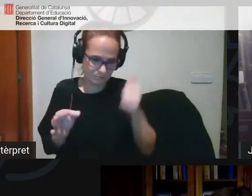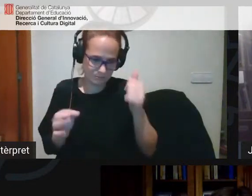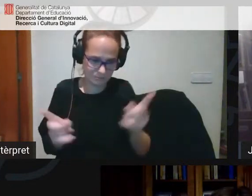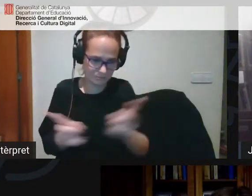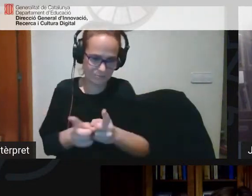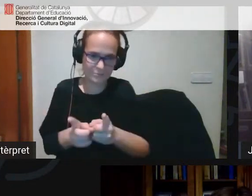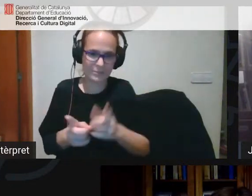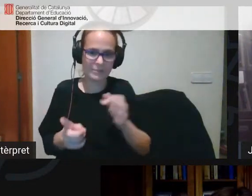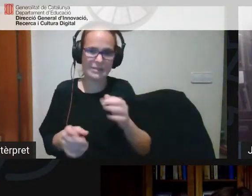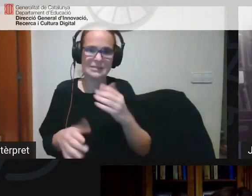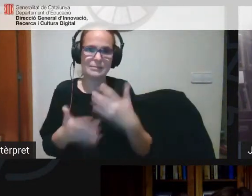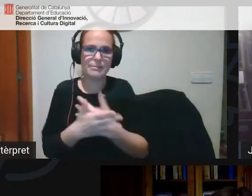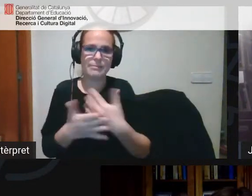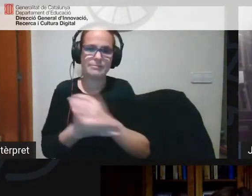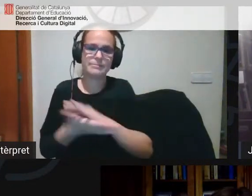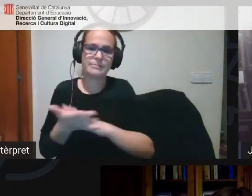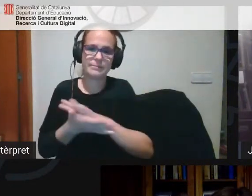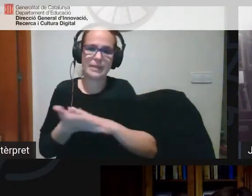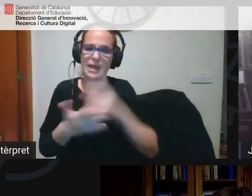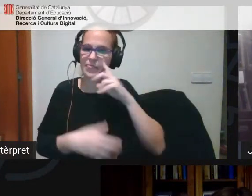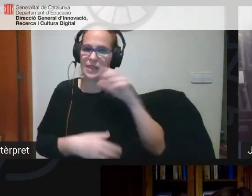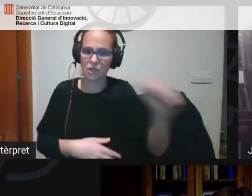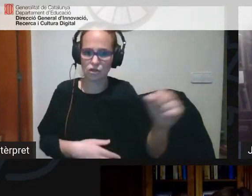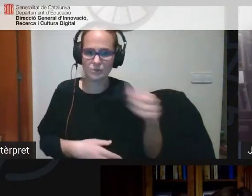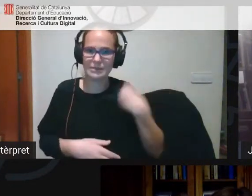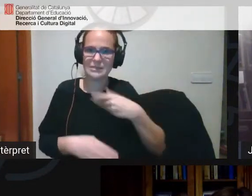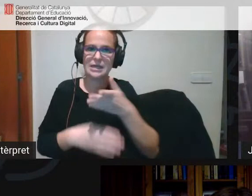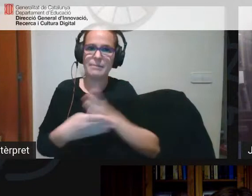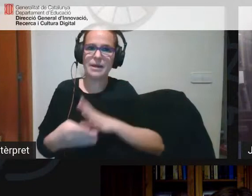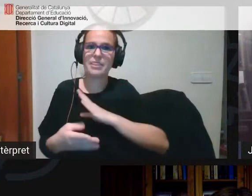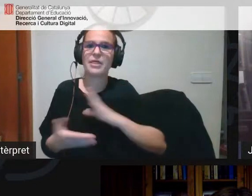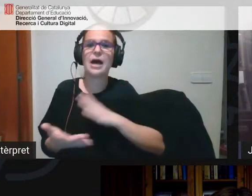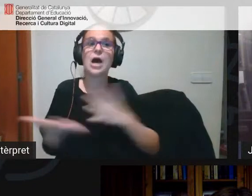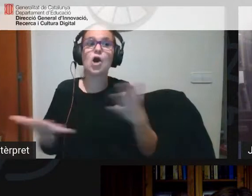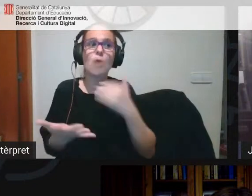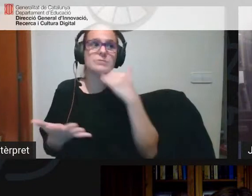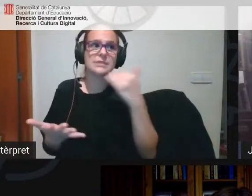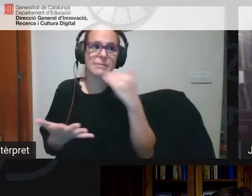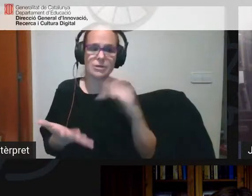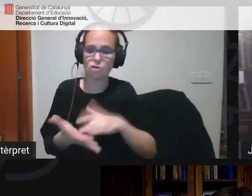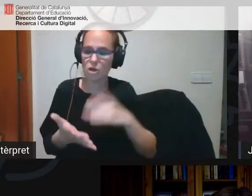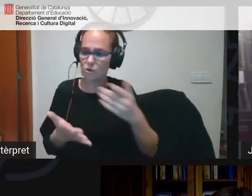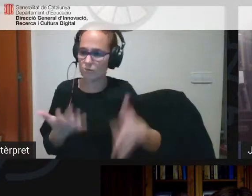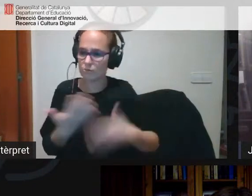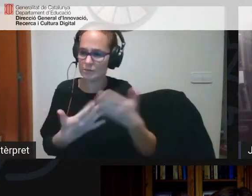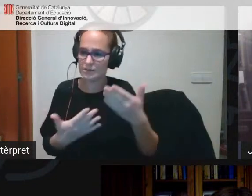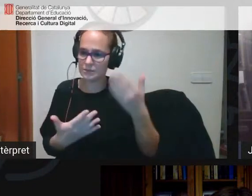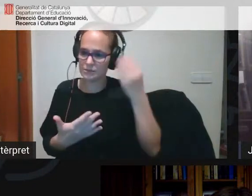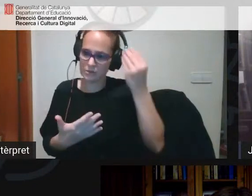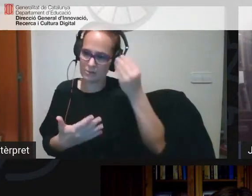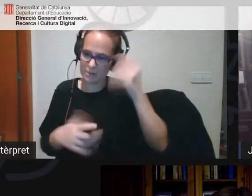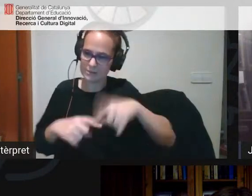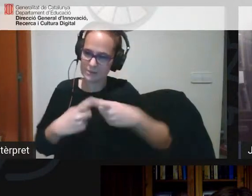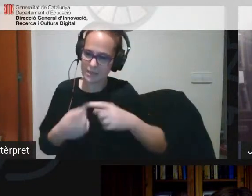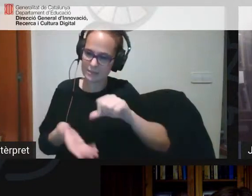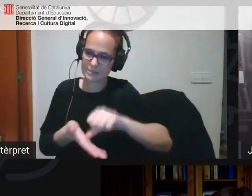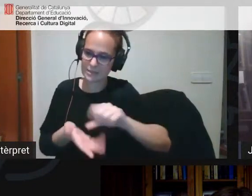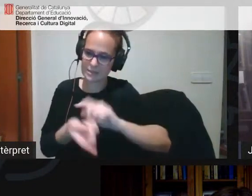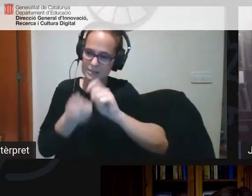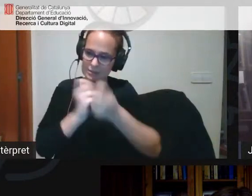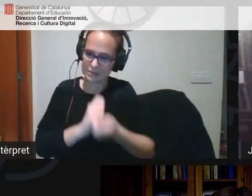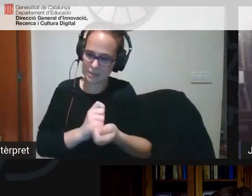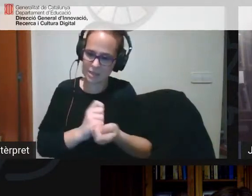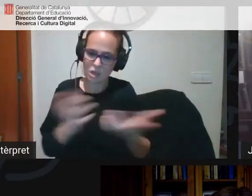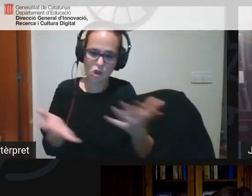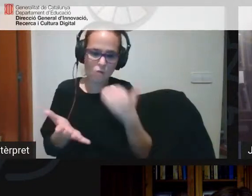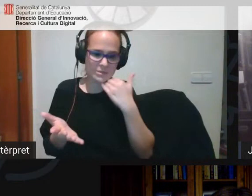ens parlin exactament sobre la diagnosi aquesta part de dir com vau saber quan vau començar a pensar en transformar el centre on estàveu